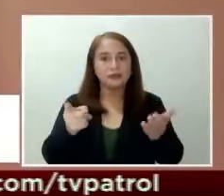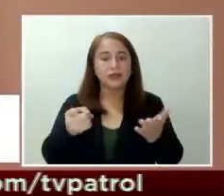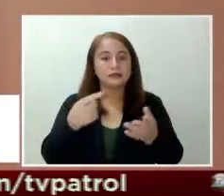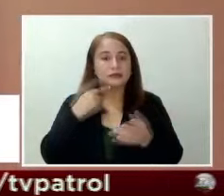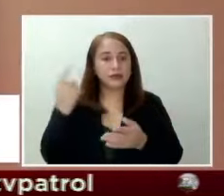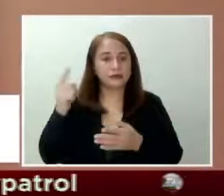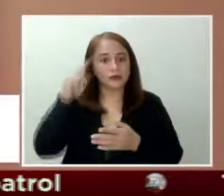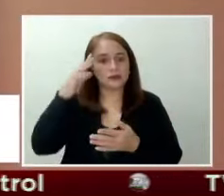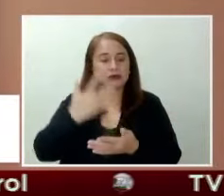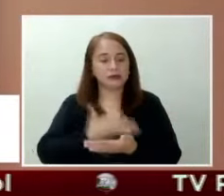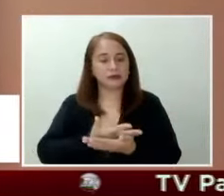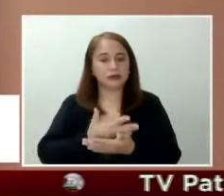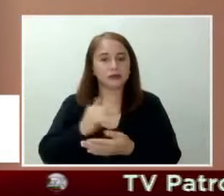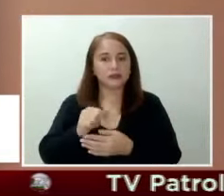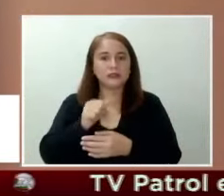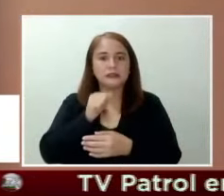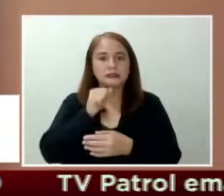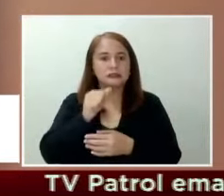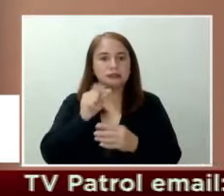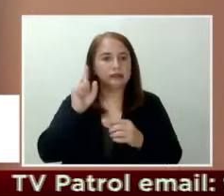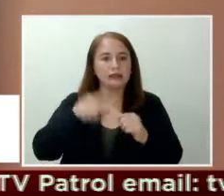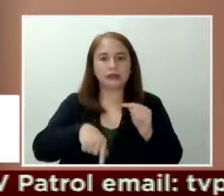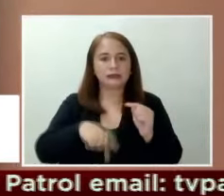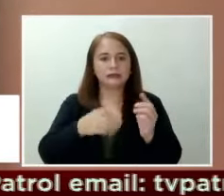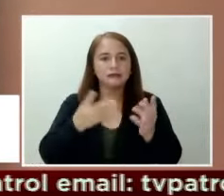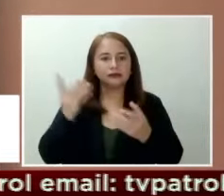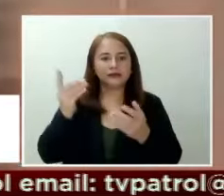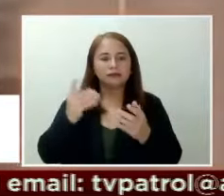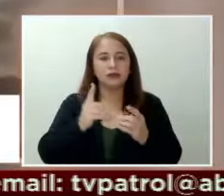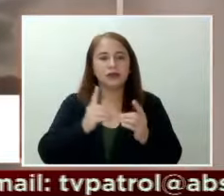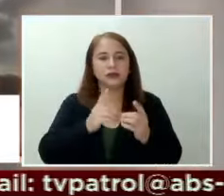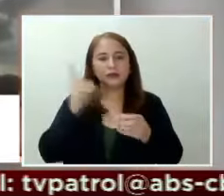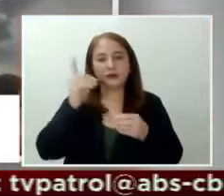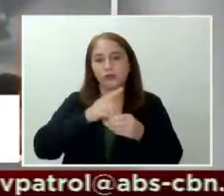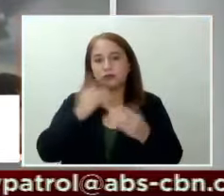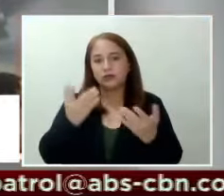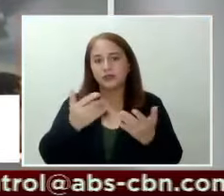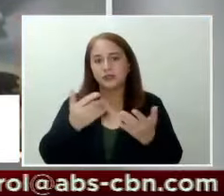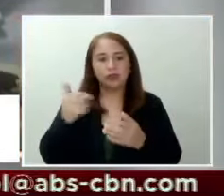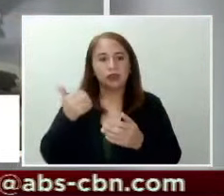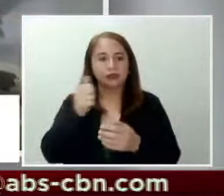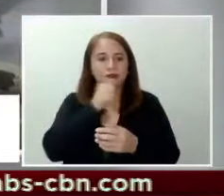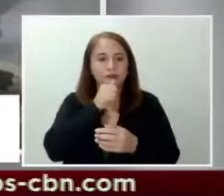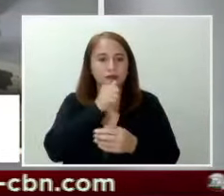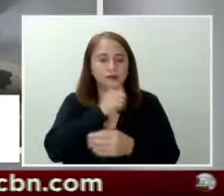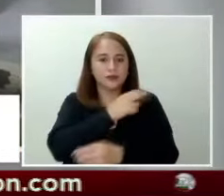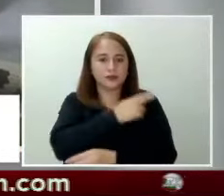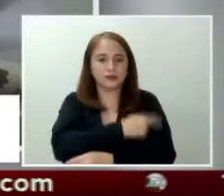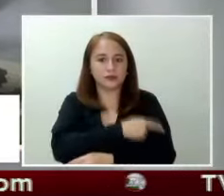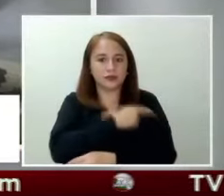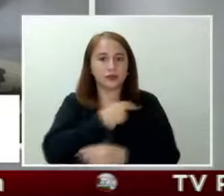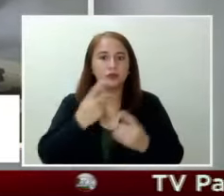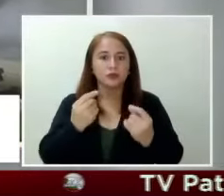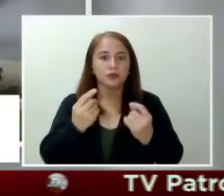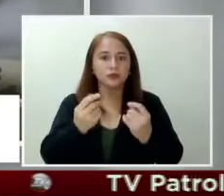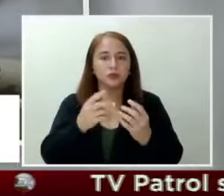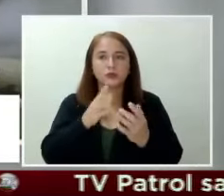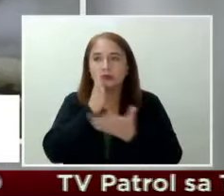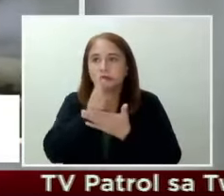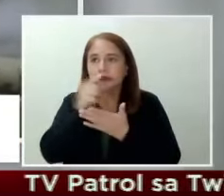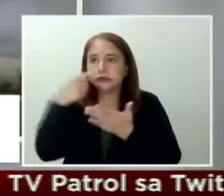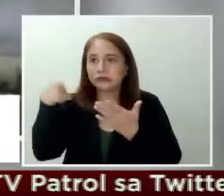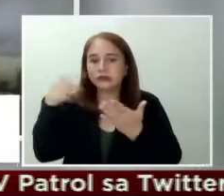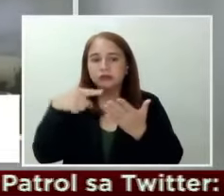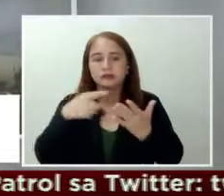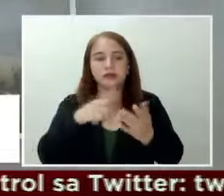si Jonah, hindi nila kaya ang down payment na hinihingi ng ilang pribadong ospital kaya nagpaikot-ikot sila sa